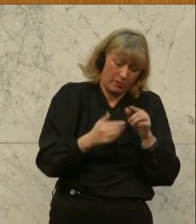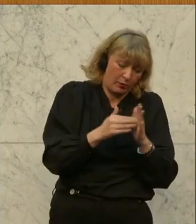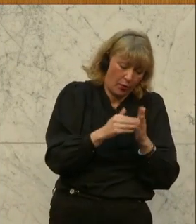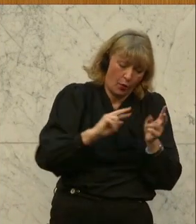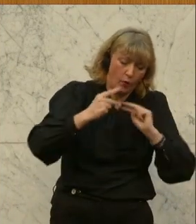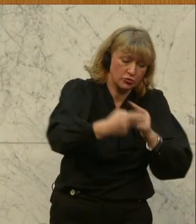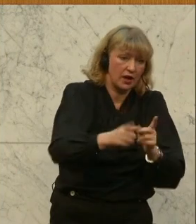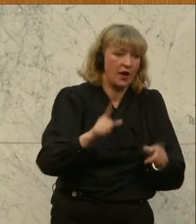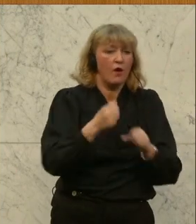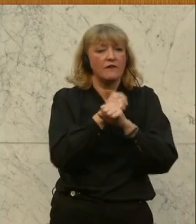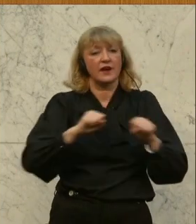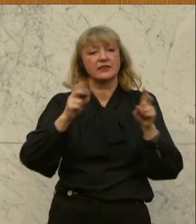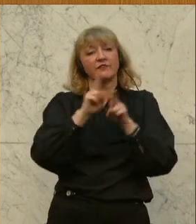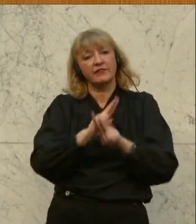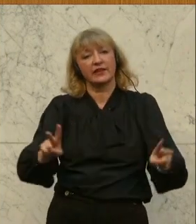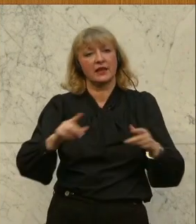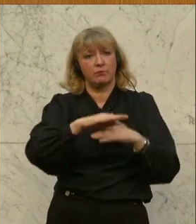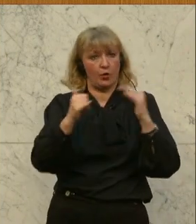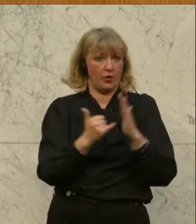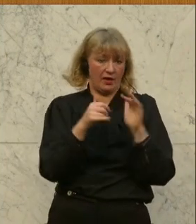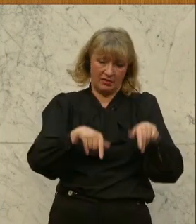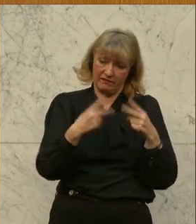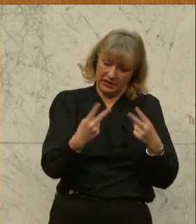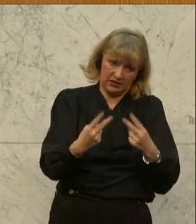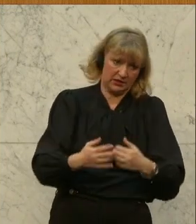größte Freiheits- und Friedensprojekt, vor dem wir stehen.